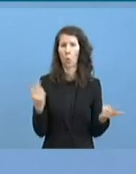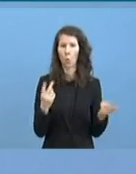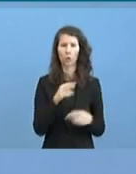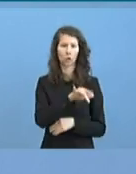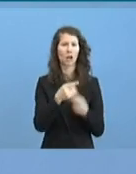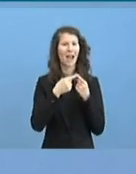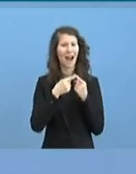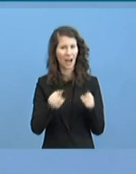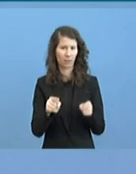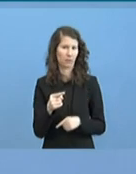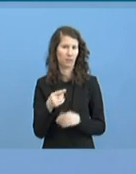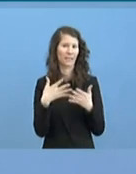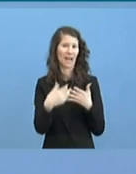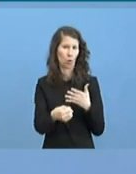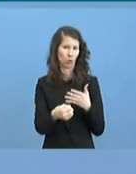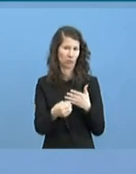Diagnose?